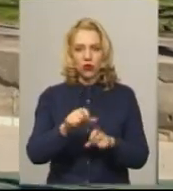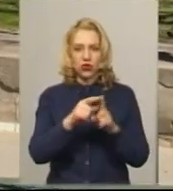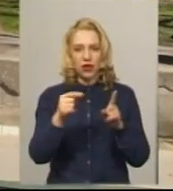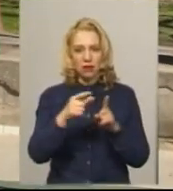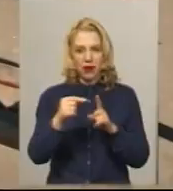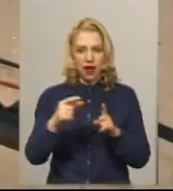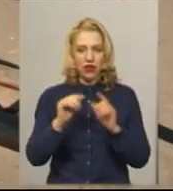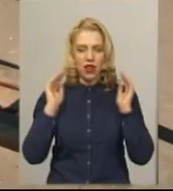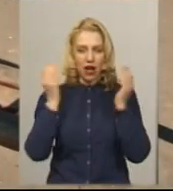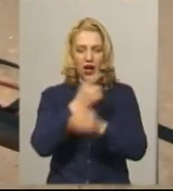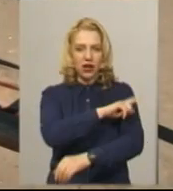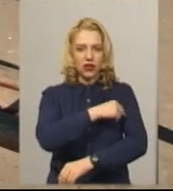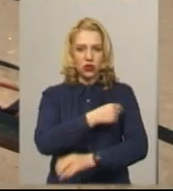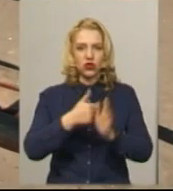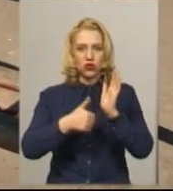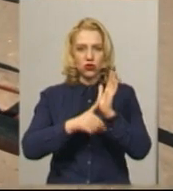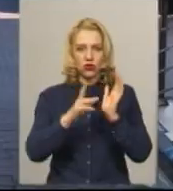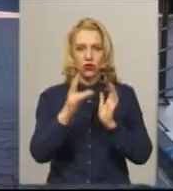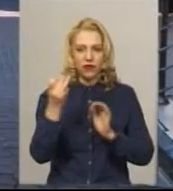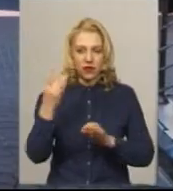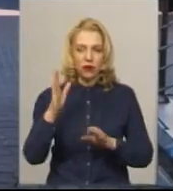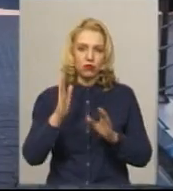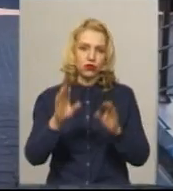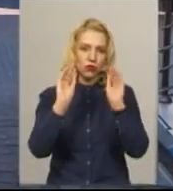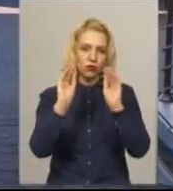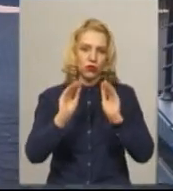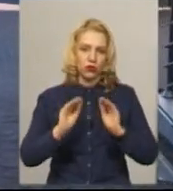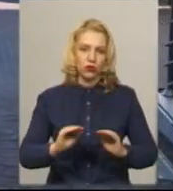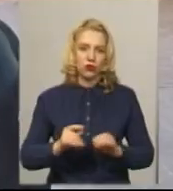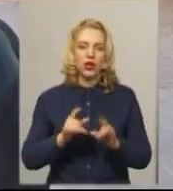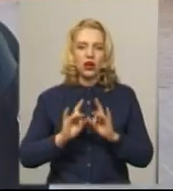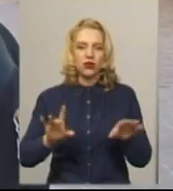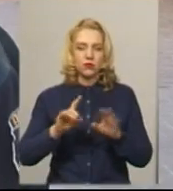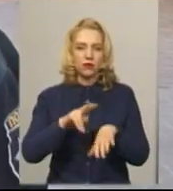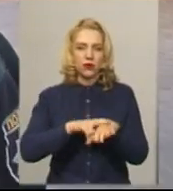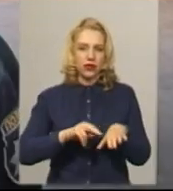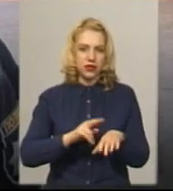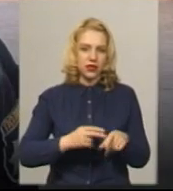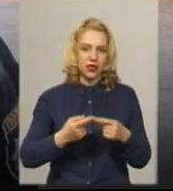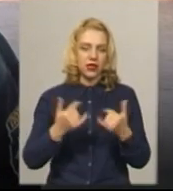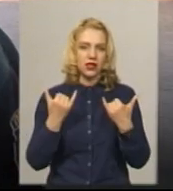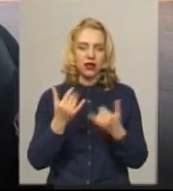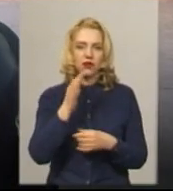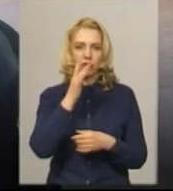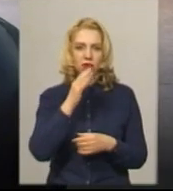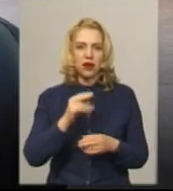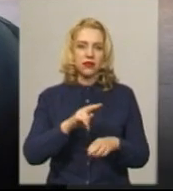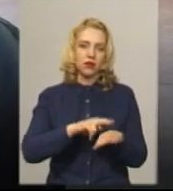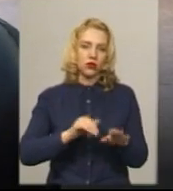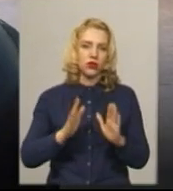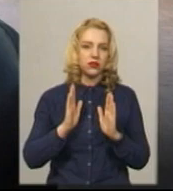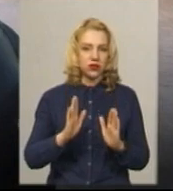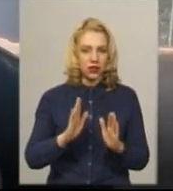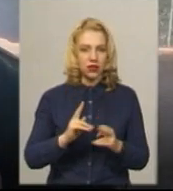складають протоколи, розповіла інспектор роти номер 4, лейтенант поліції Марія Верилко. На даний момент патрульні обмежуються